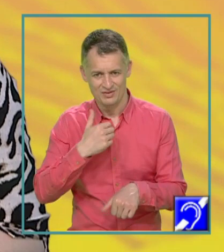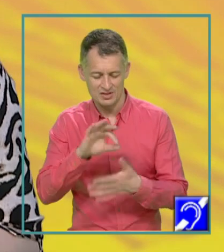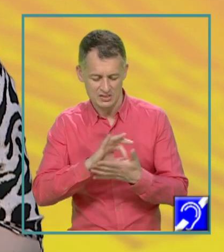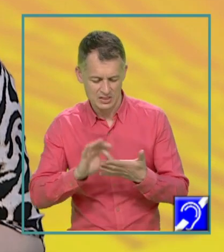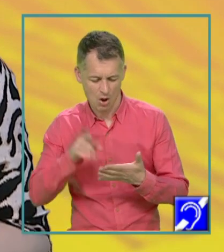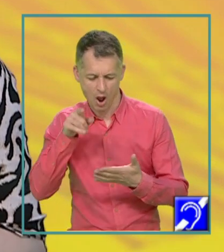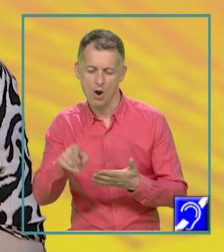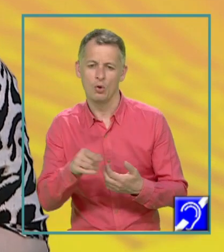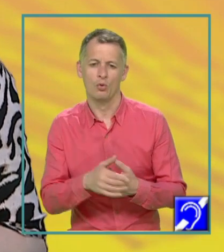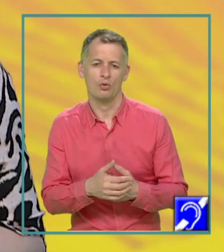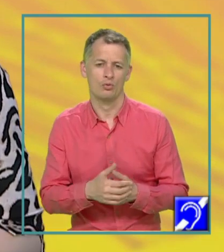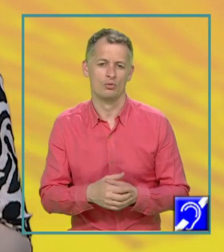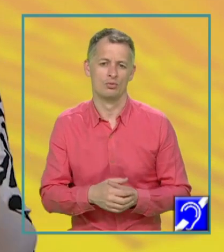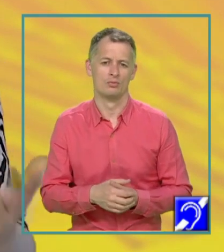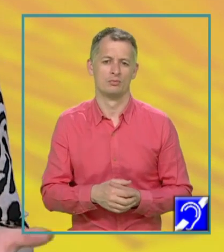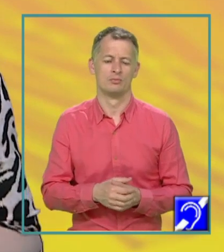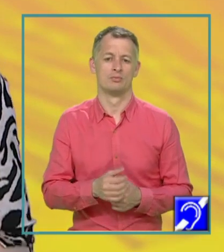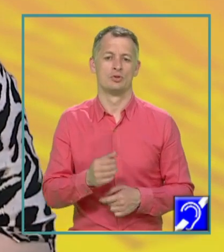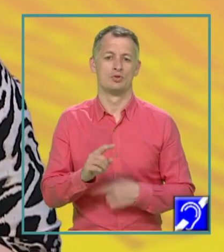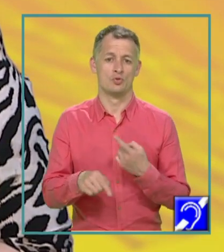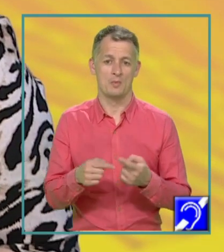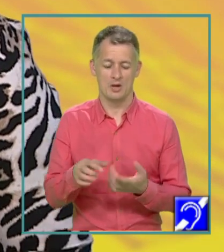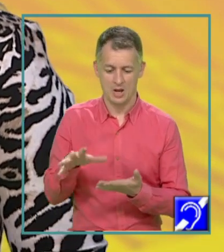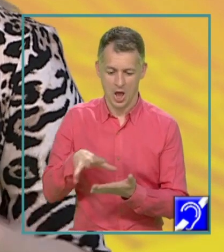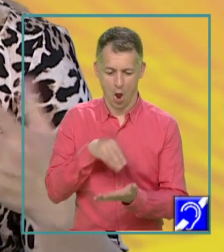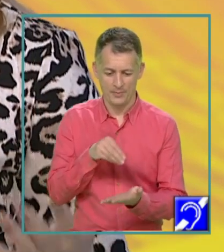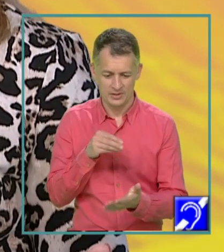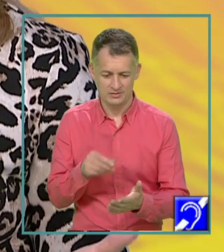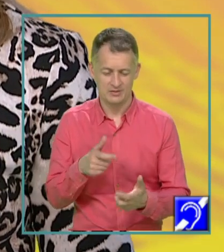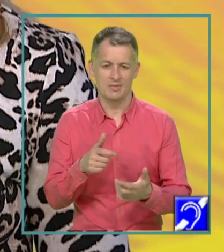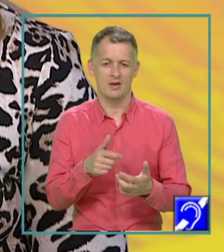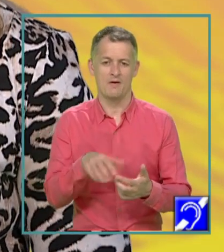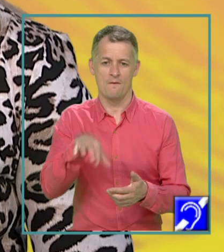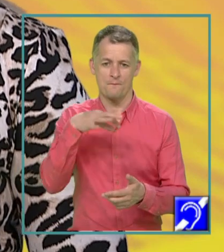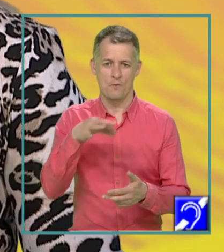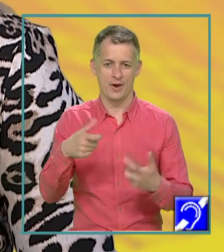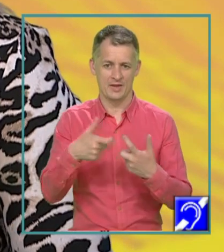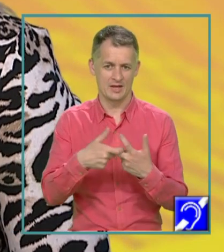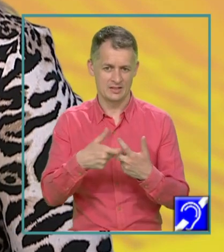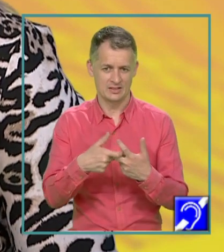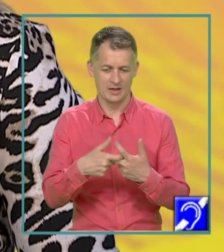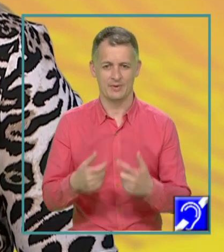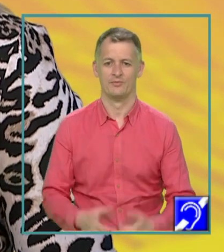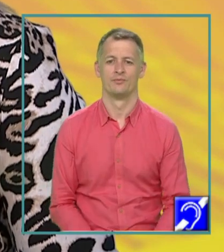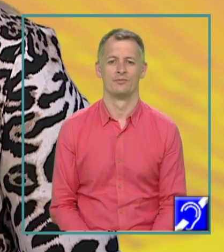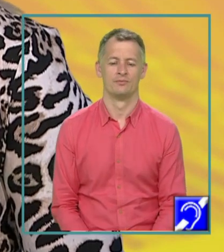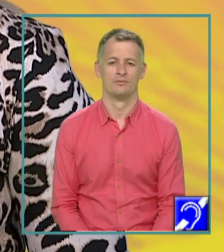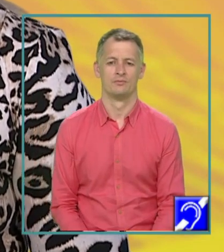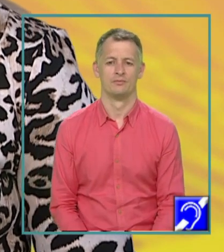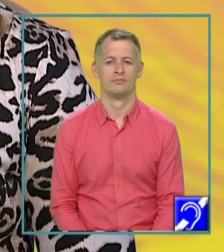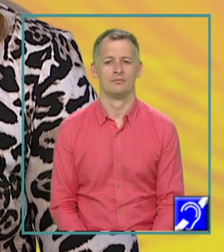foarte multe exerciții pe ciornă și apoi a le copia pe broșura care este de examen